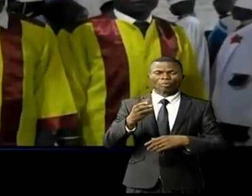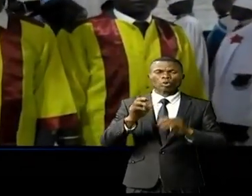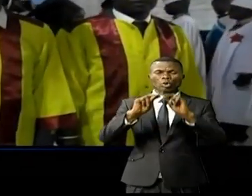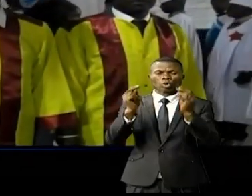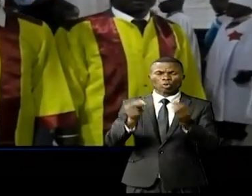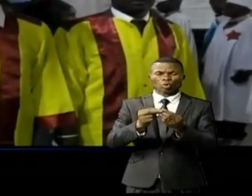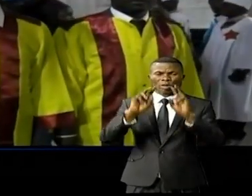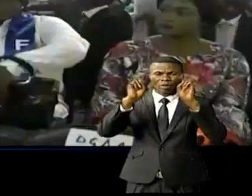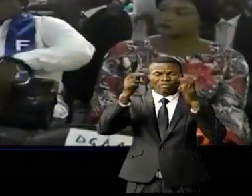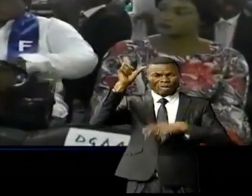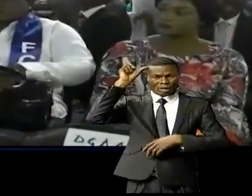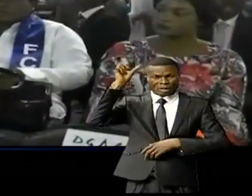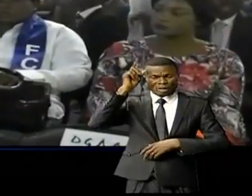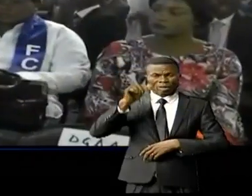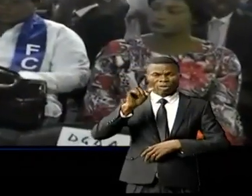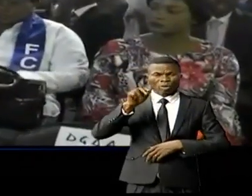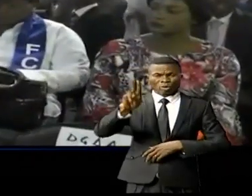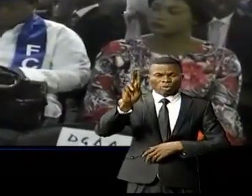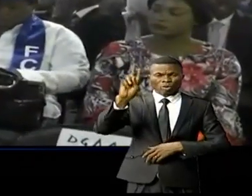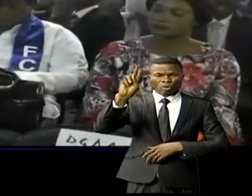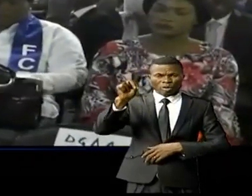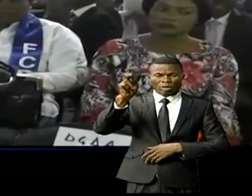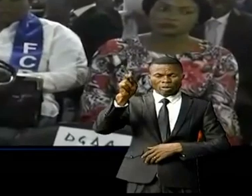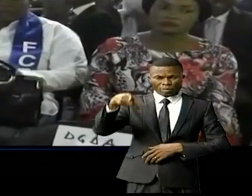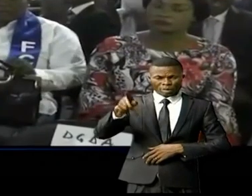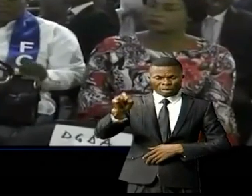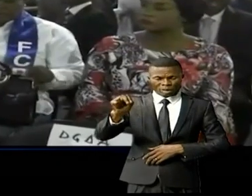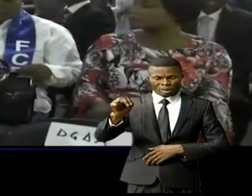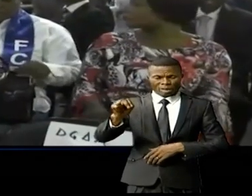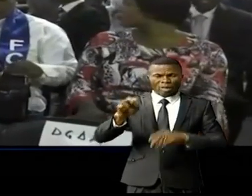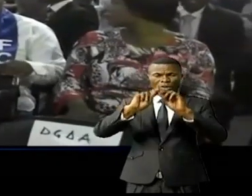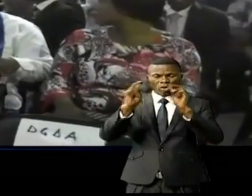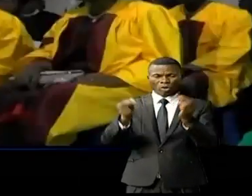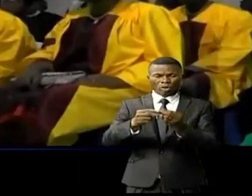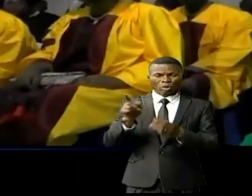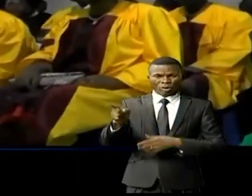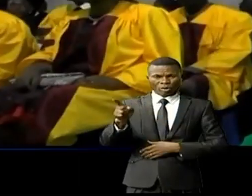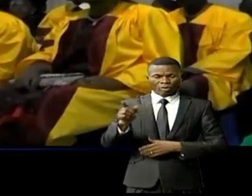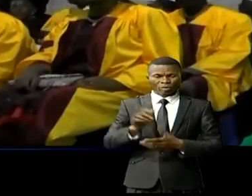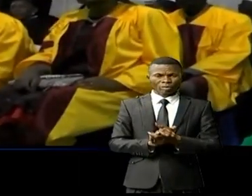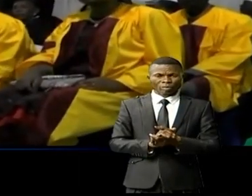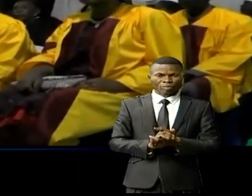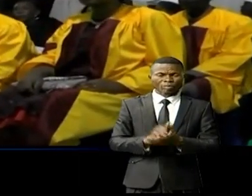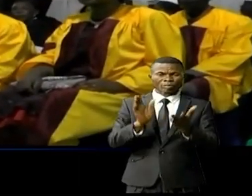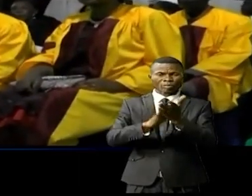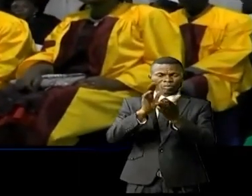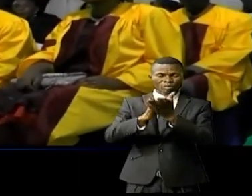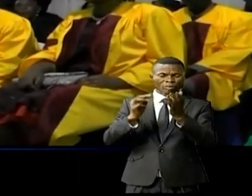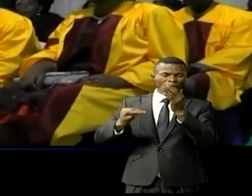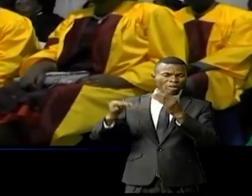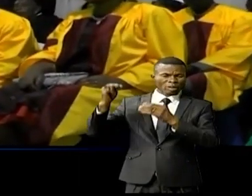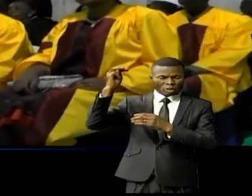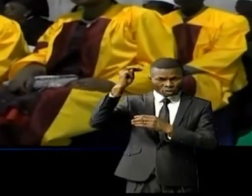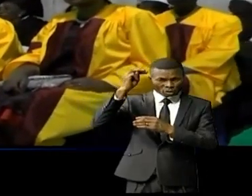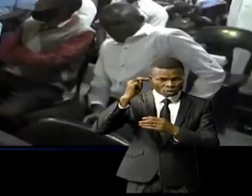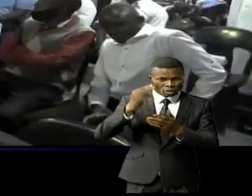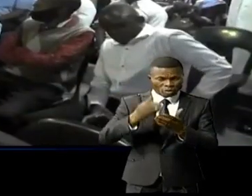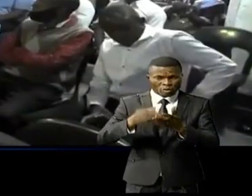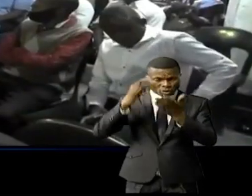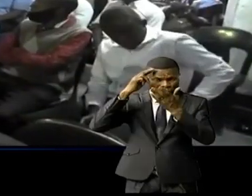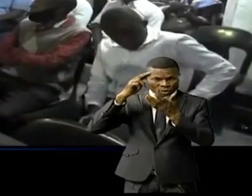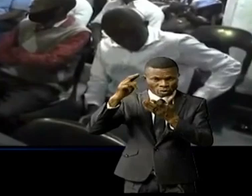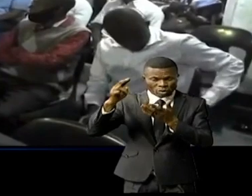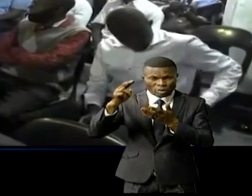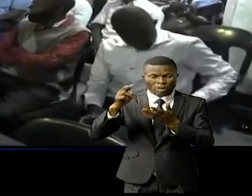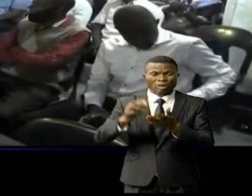de Bumbashi IPL et à l'université du CEPOMAD extension de Kipushi. Dans cette dernière institution d'enseignement supérieur et universitaire, c'est